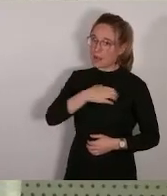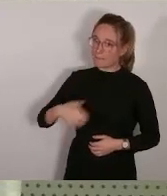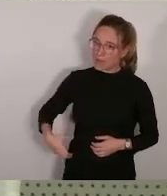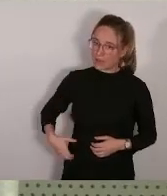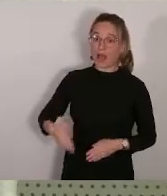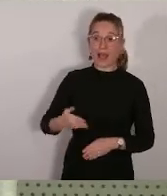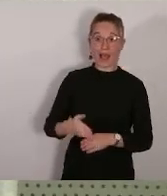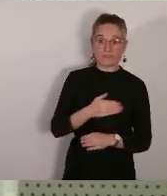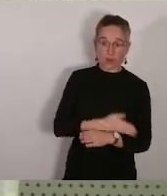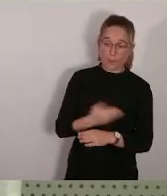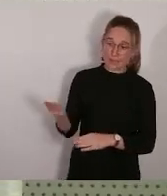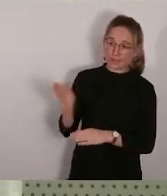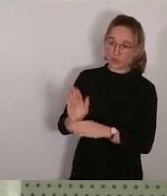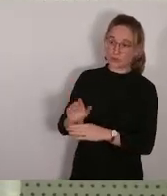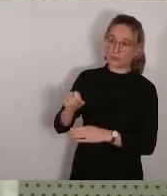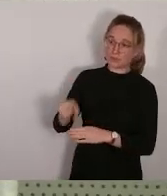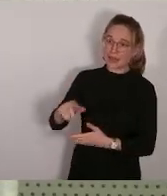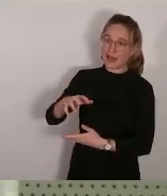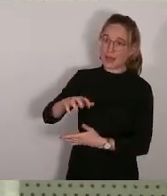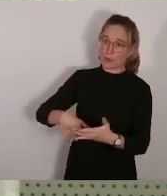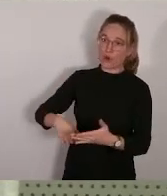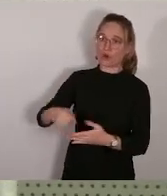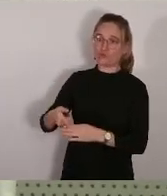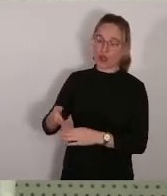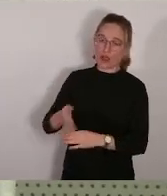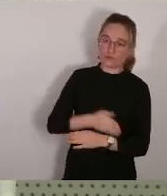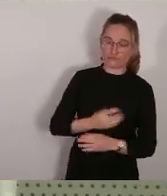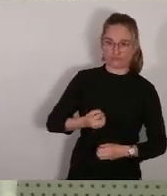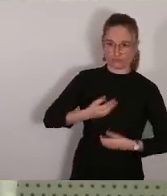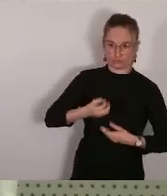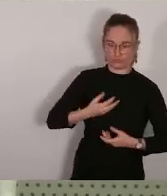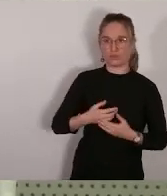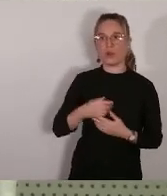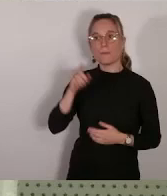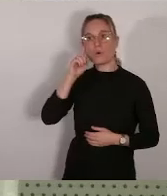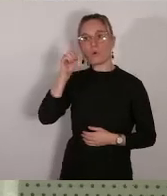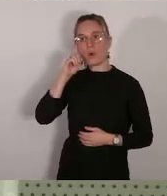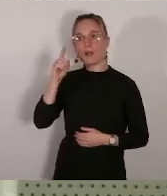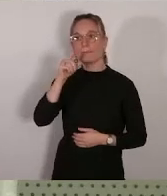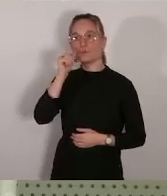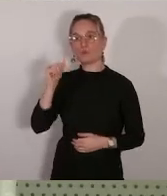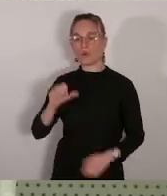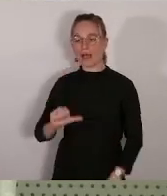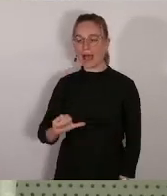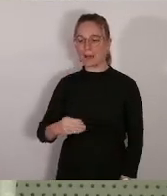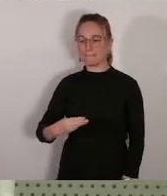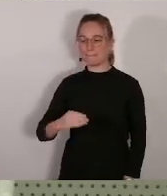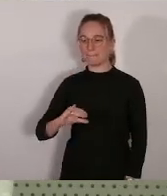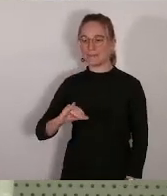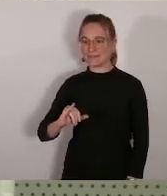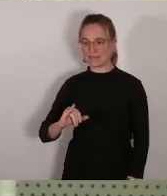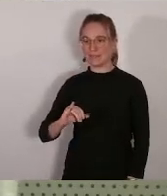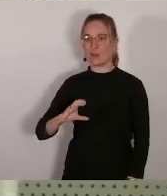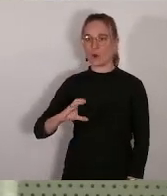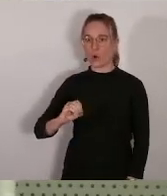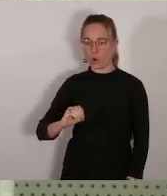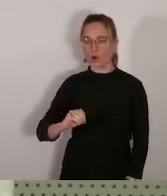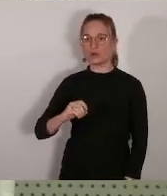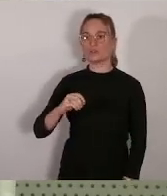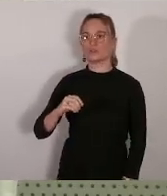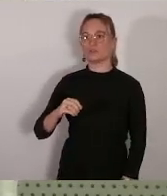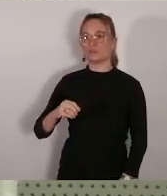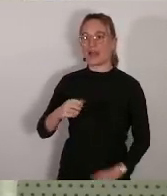présenter cette délibération je le fais d'autant plus que Patrick Amico donc adjoint au logement est à mes côtés et sera à compéter ce que je vais vous dire